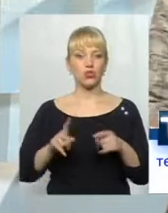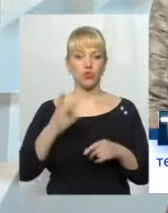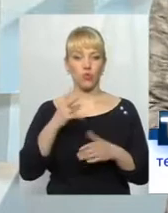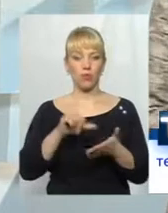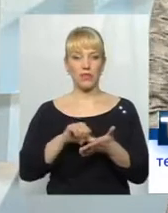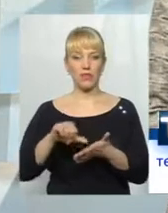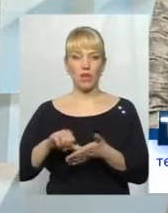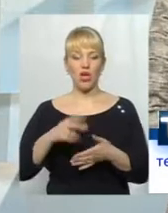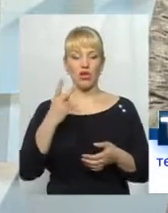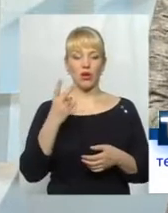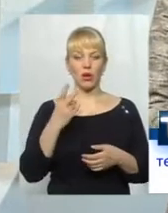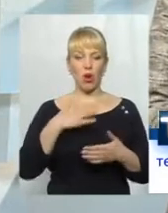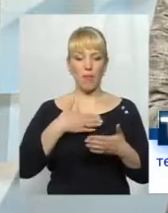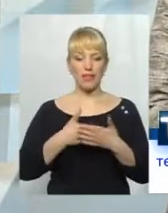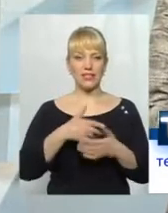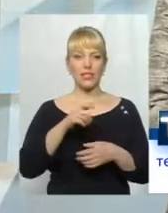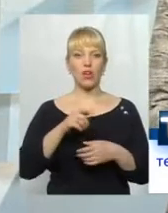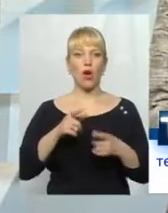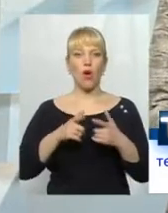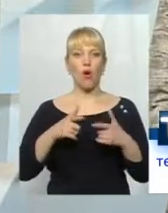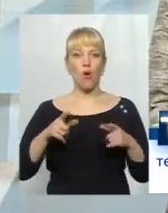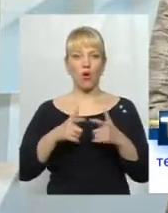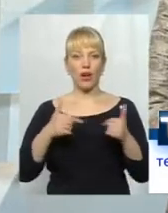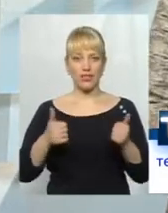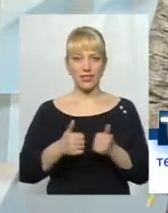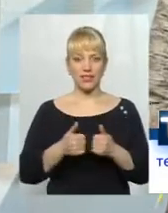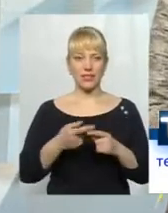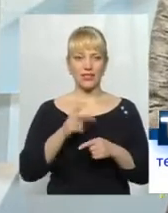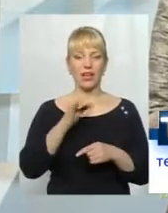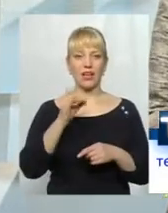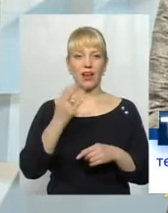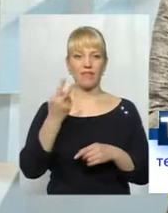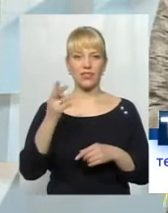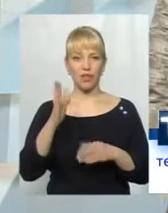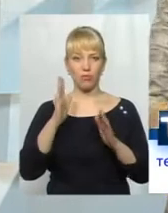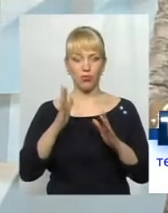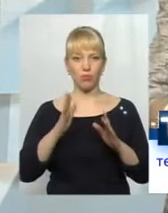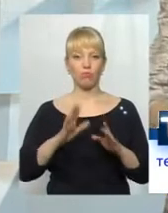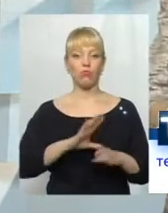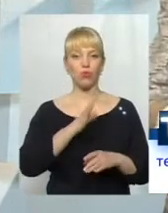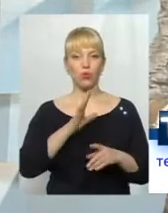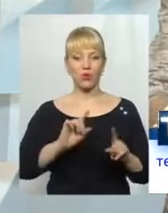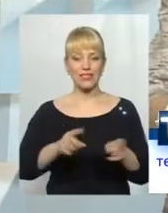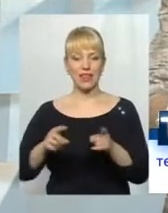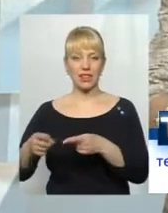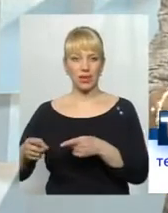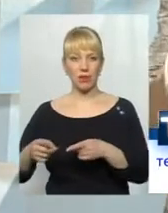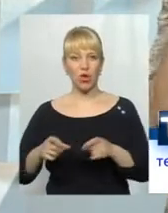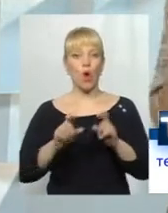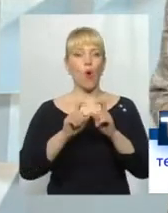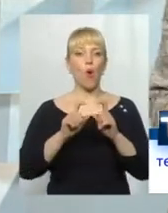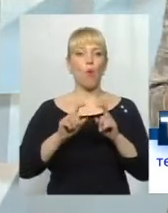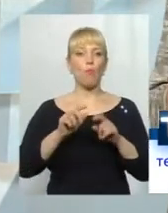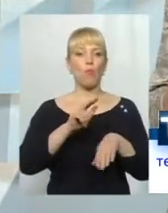представників громадських організацій, пана Деревенчука та пана Кравця, було затримано органами